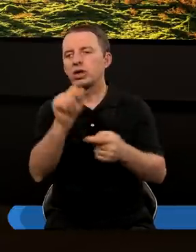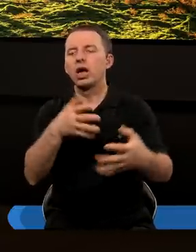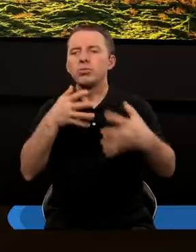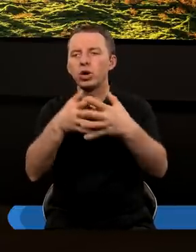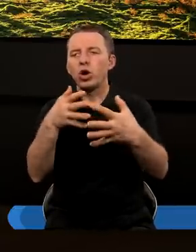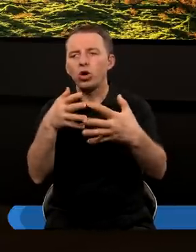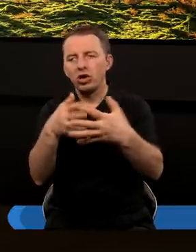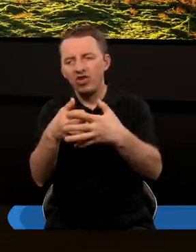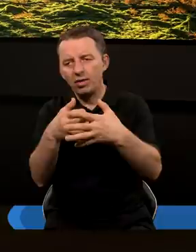prorodztwami.